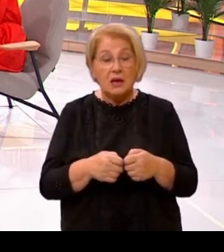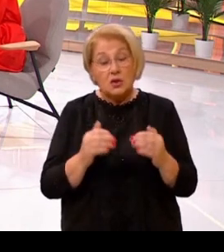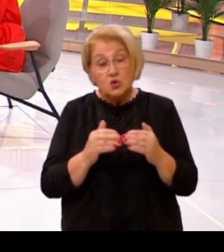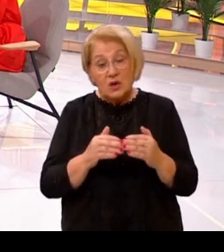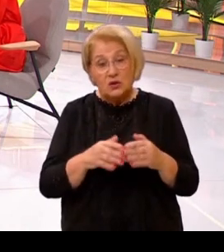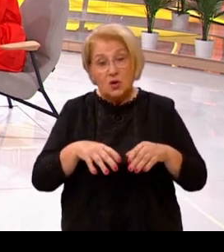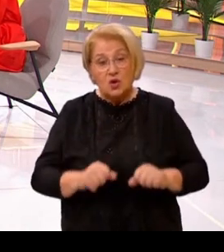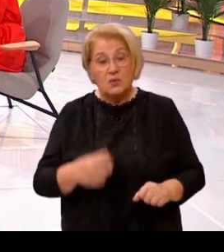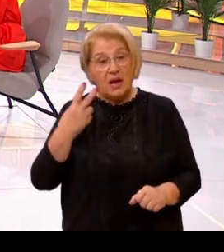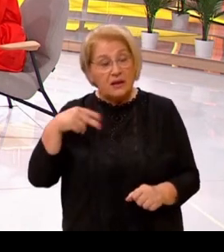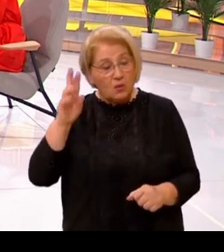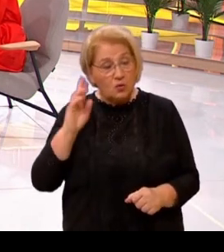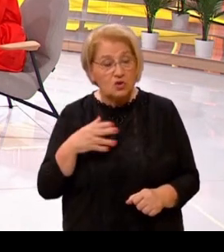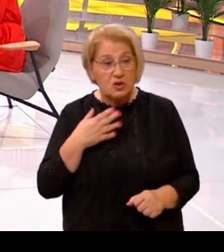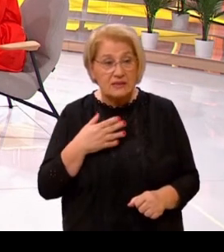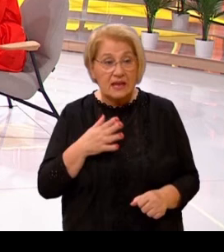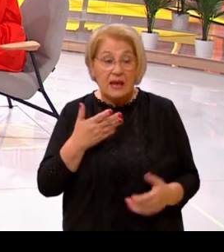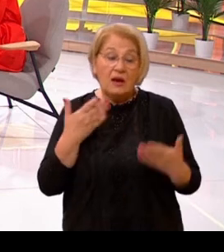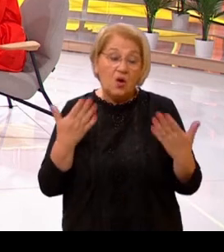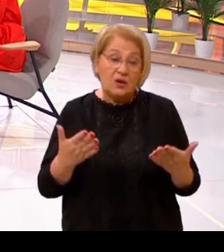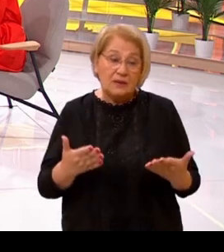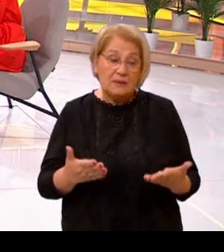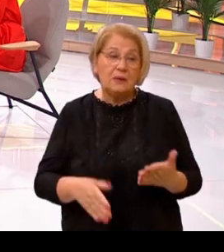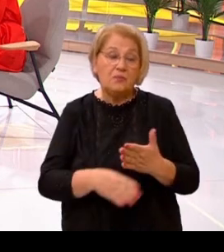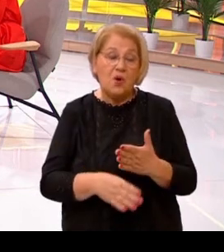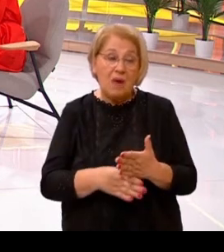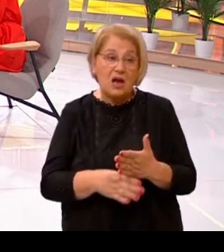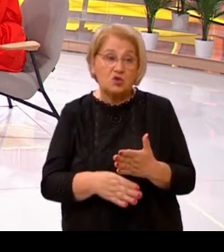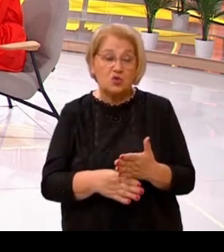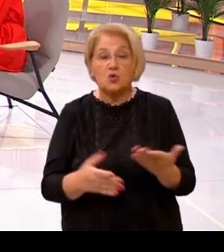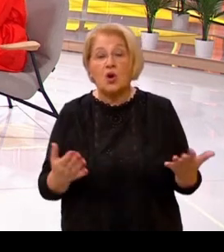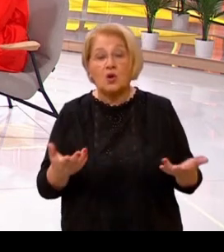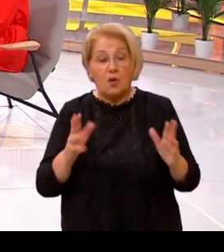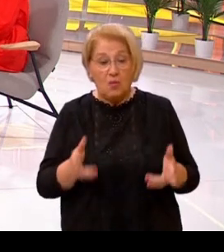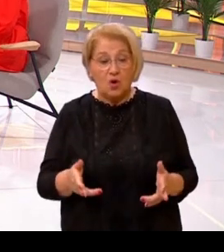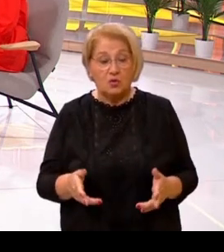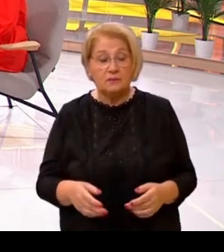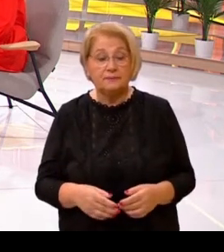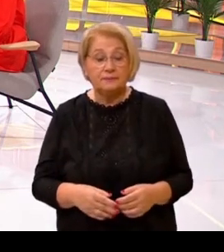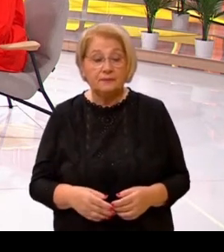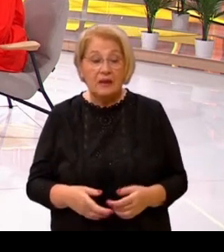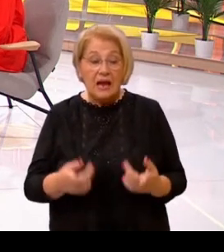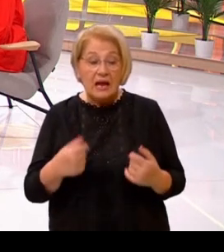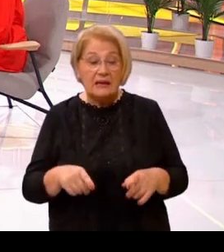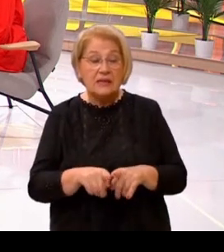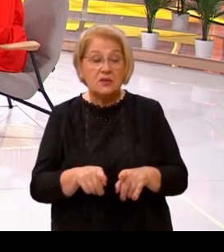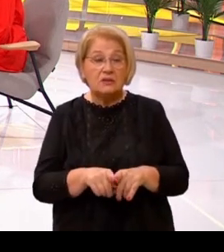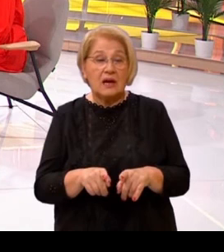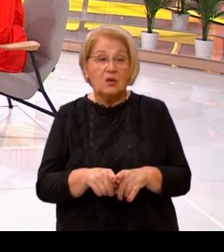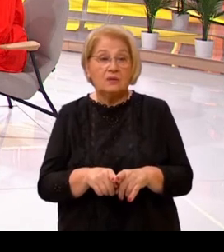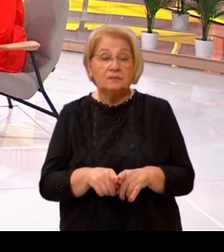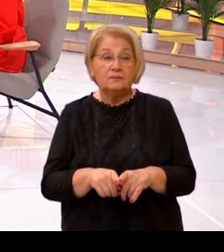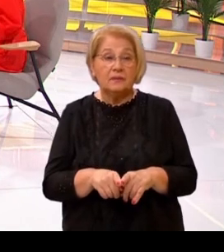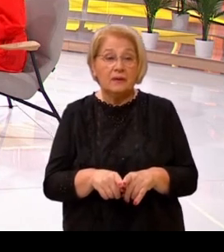mogućnostima. Mislim da stvarno ulažemo maksimalne napore kako bi mogli pomoći našim umjerovnicima, ali pritom bih htjela naglasiti